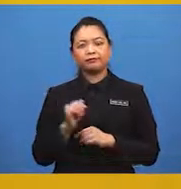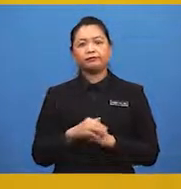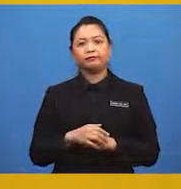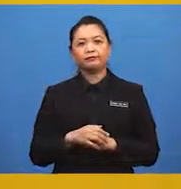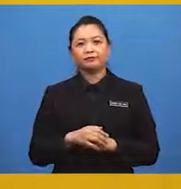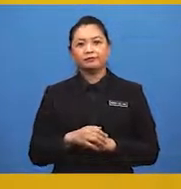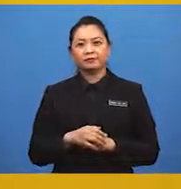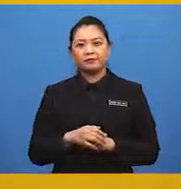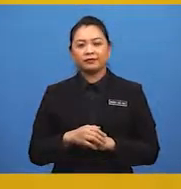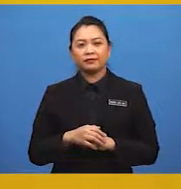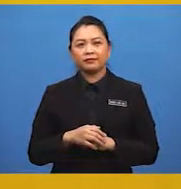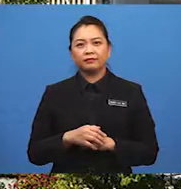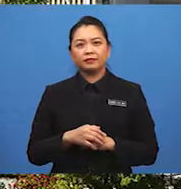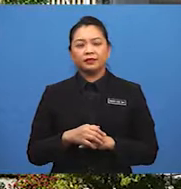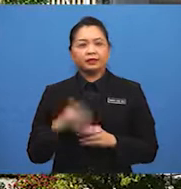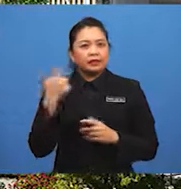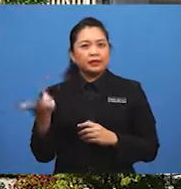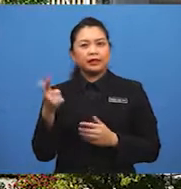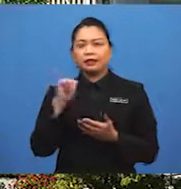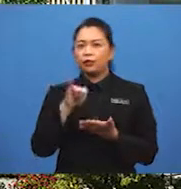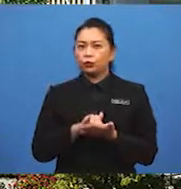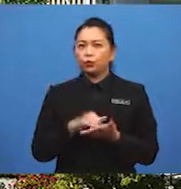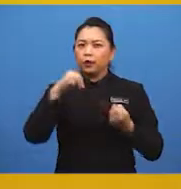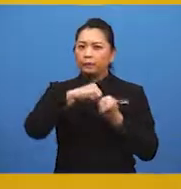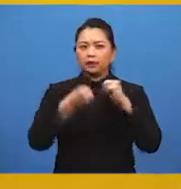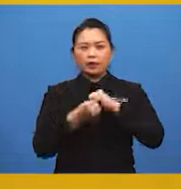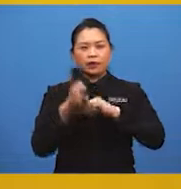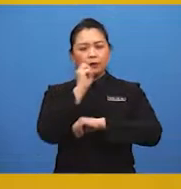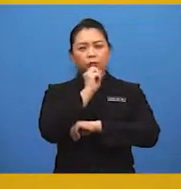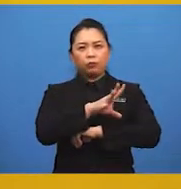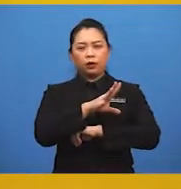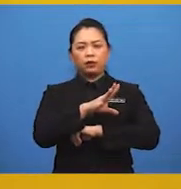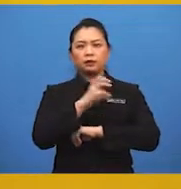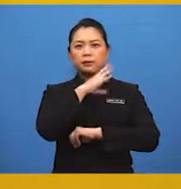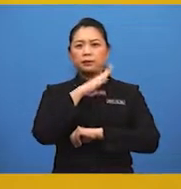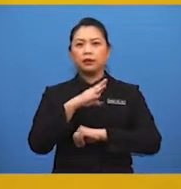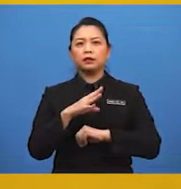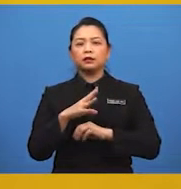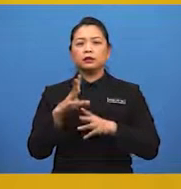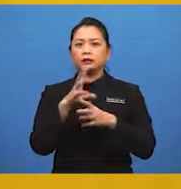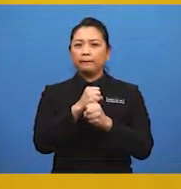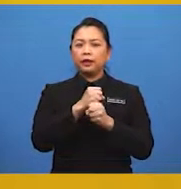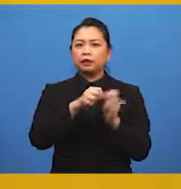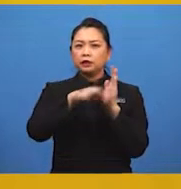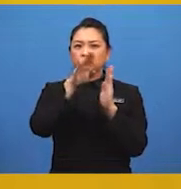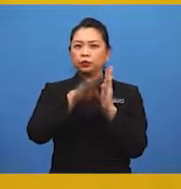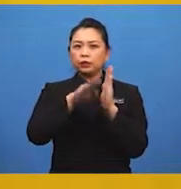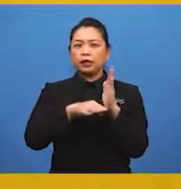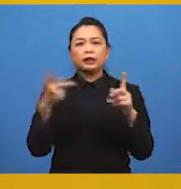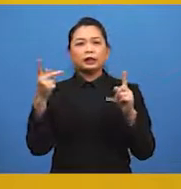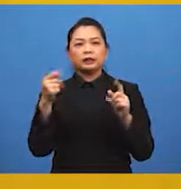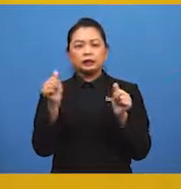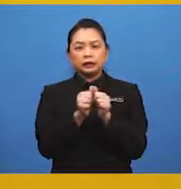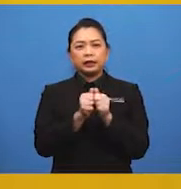paparan selain. Selain itu, masalah pembuangan sisa pepejar juga dapat dikurangkan dengan